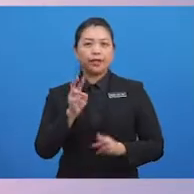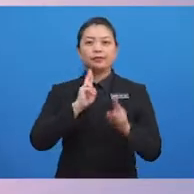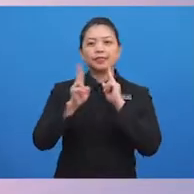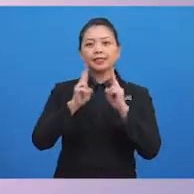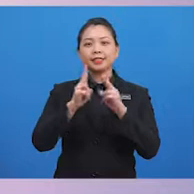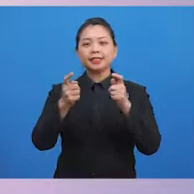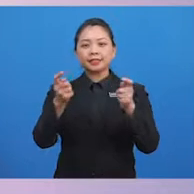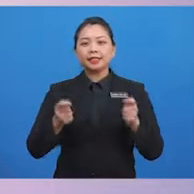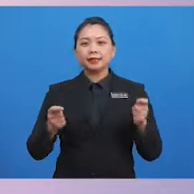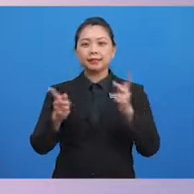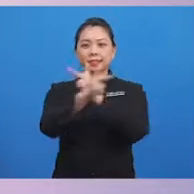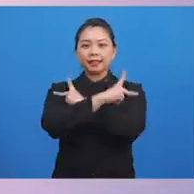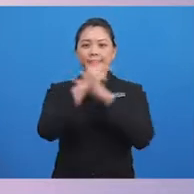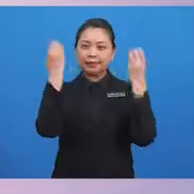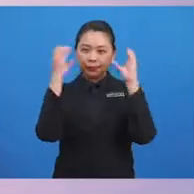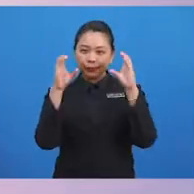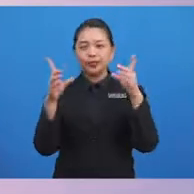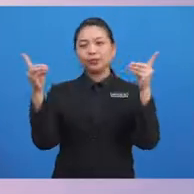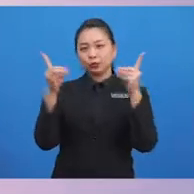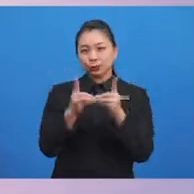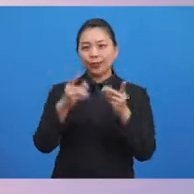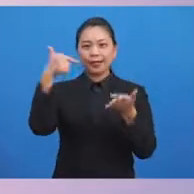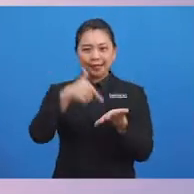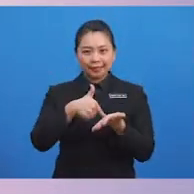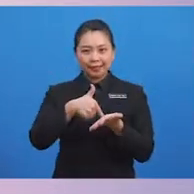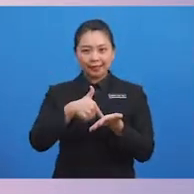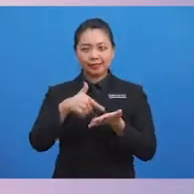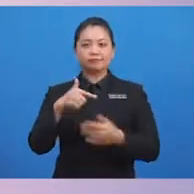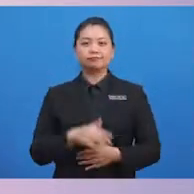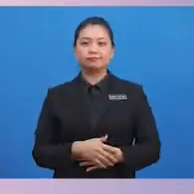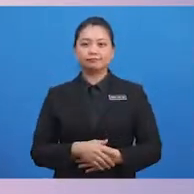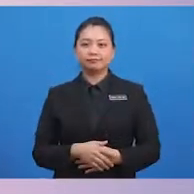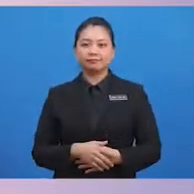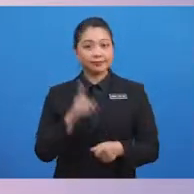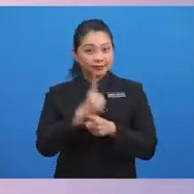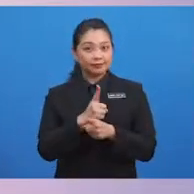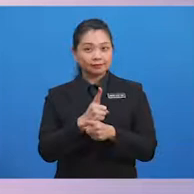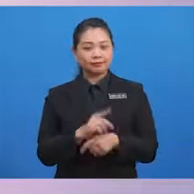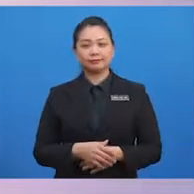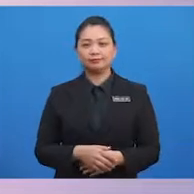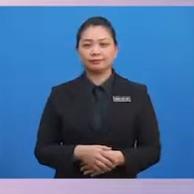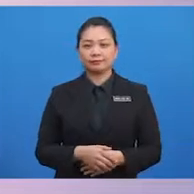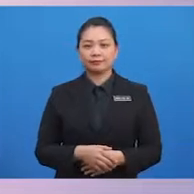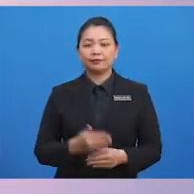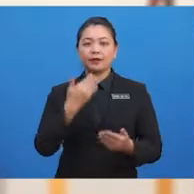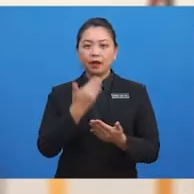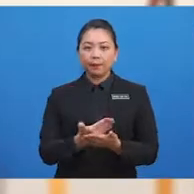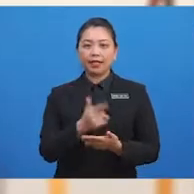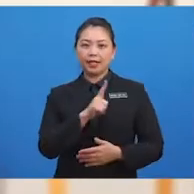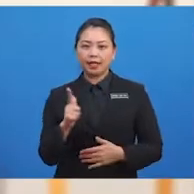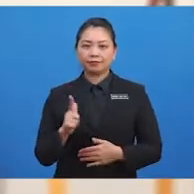terima kasih cikgu. Jumpa lagi. Betul kan? Baiklah.